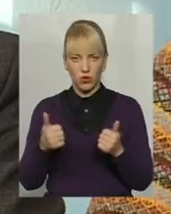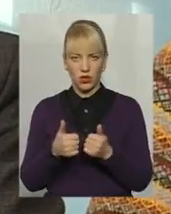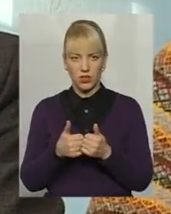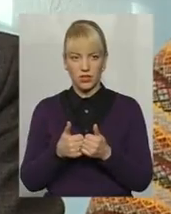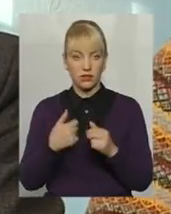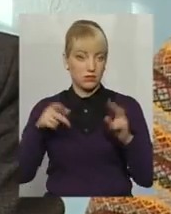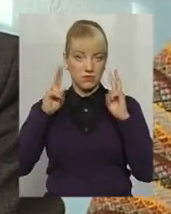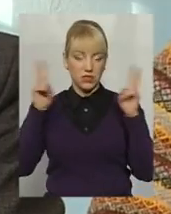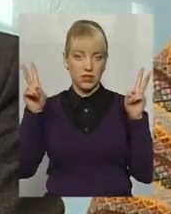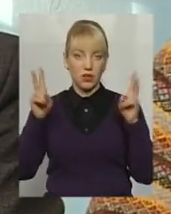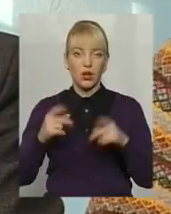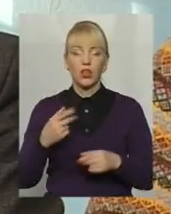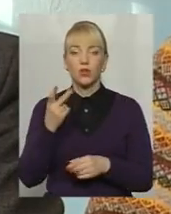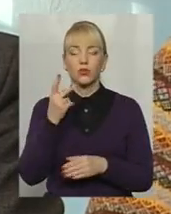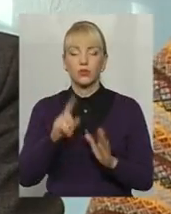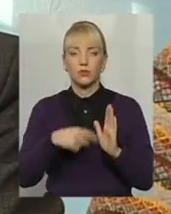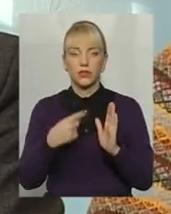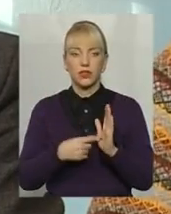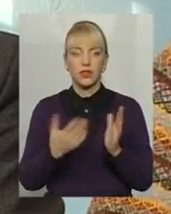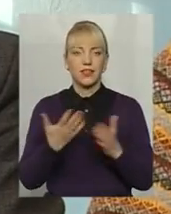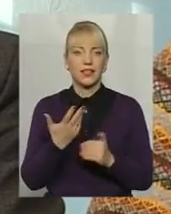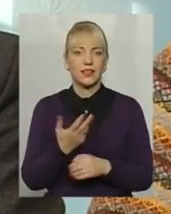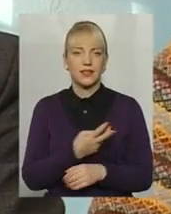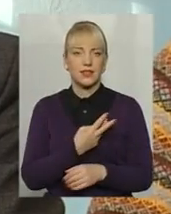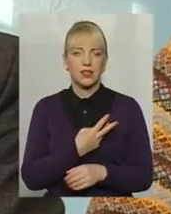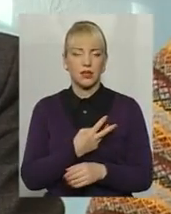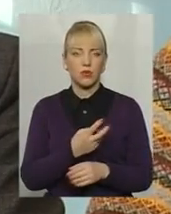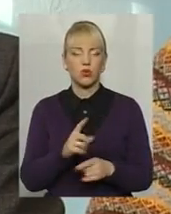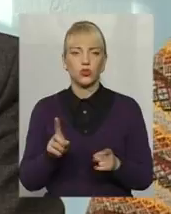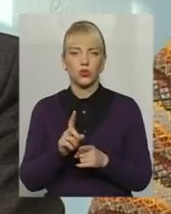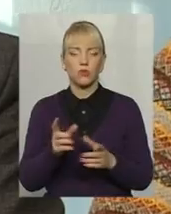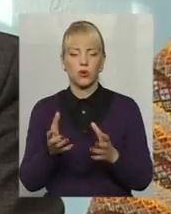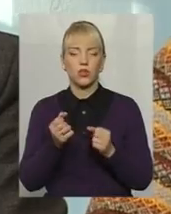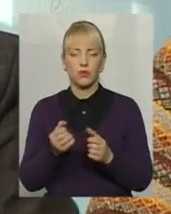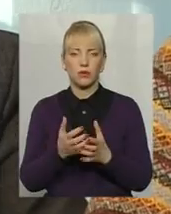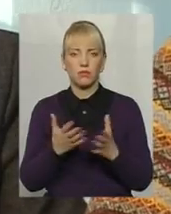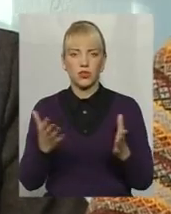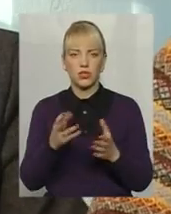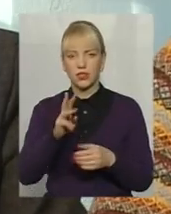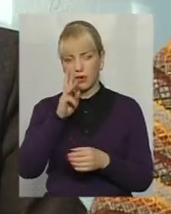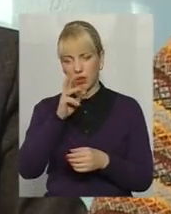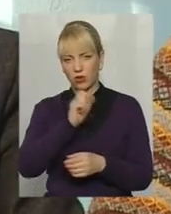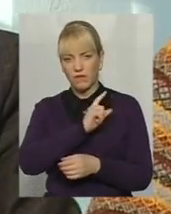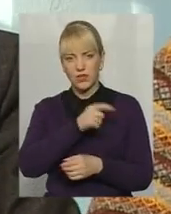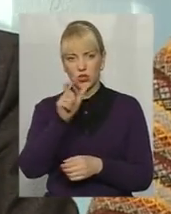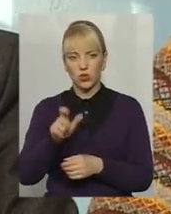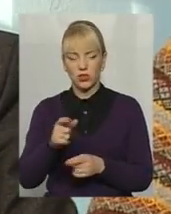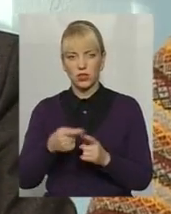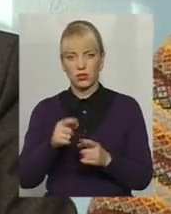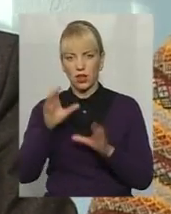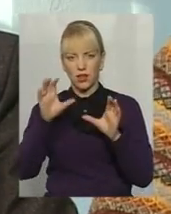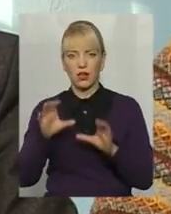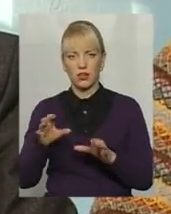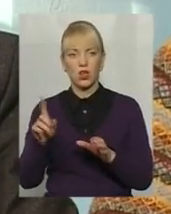Не знаю. Друге питання. Який стимул виплачувати більшу зарплату, а фізичні особі її отримувати легально?